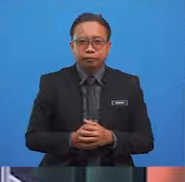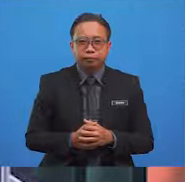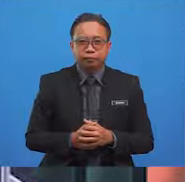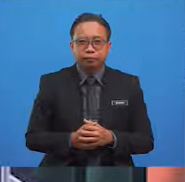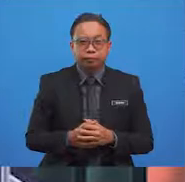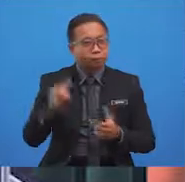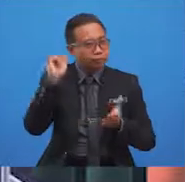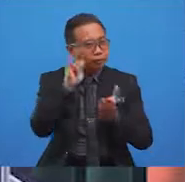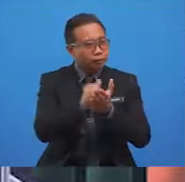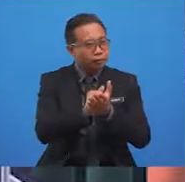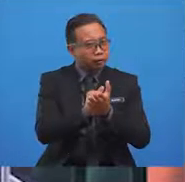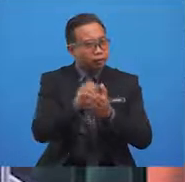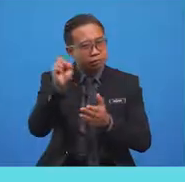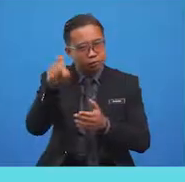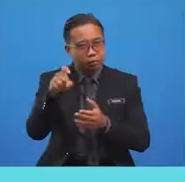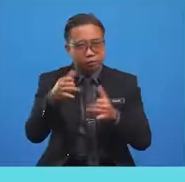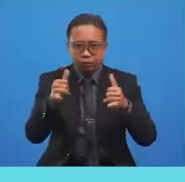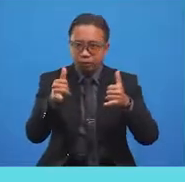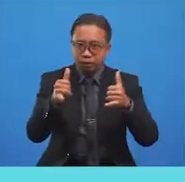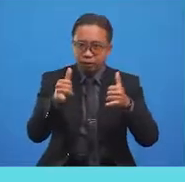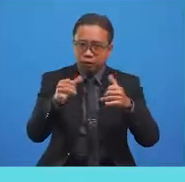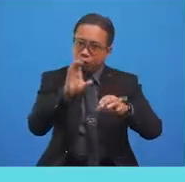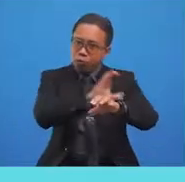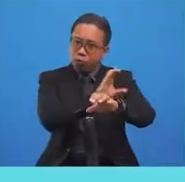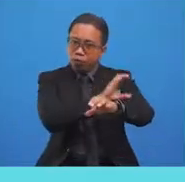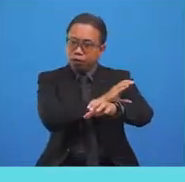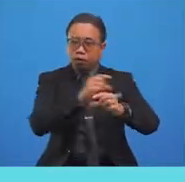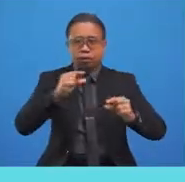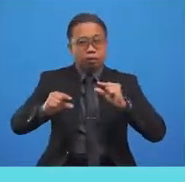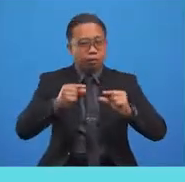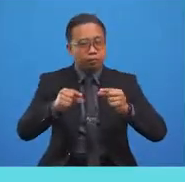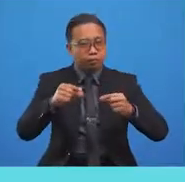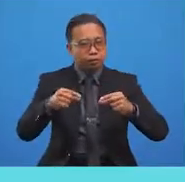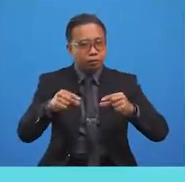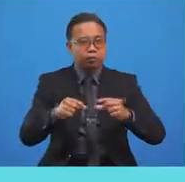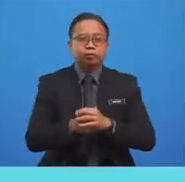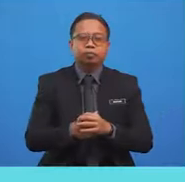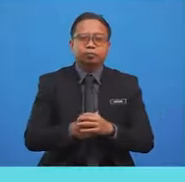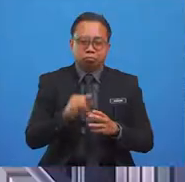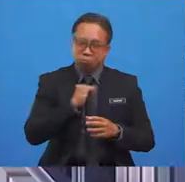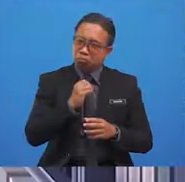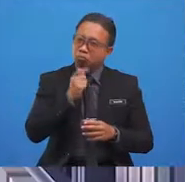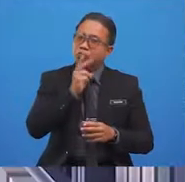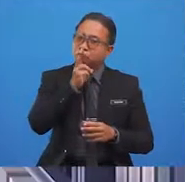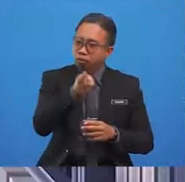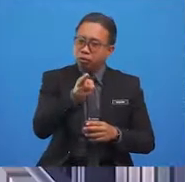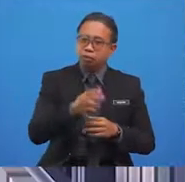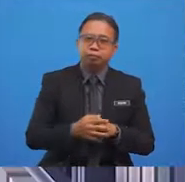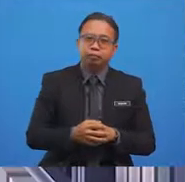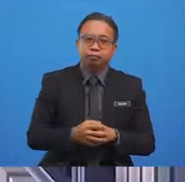This should be played computer games. I am confident about this. Hmm,